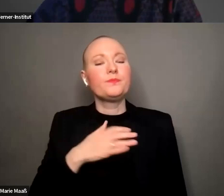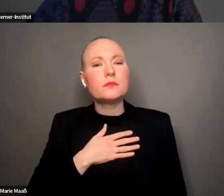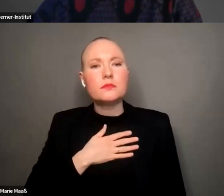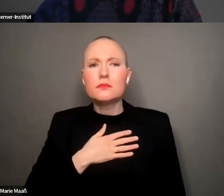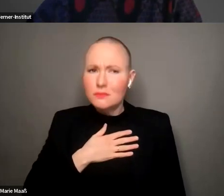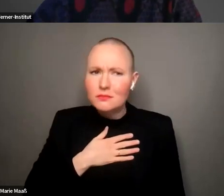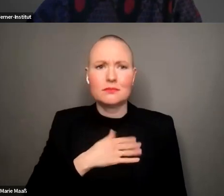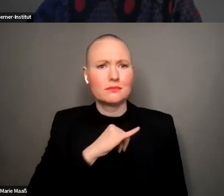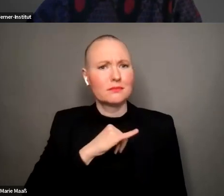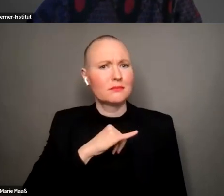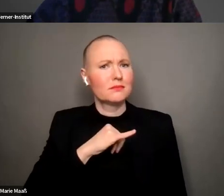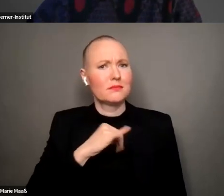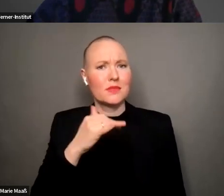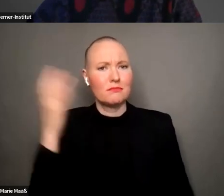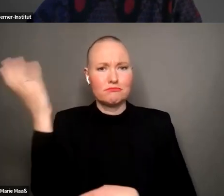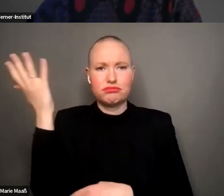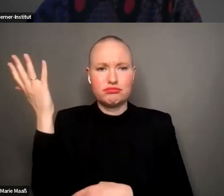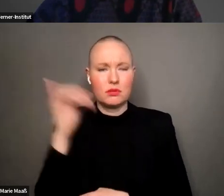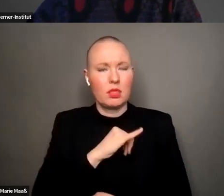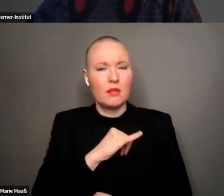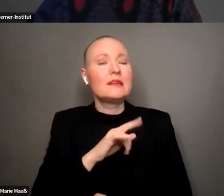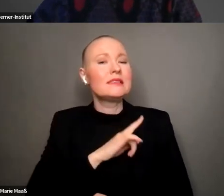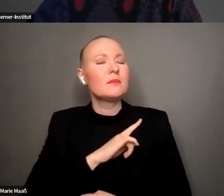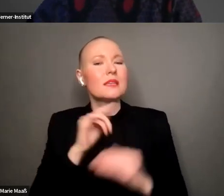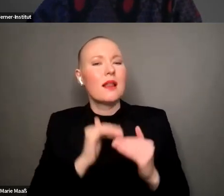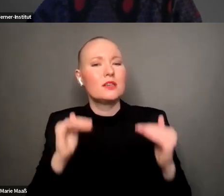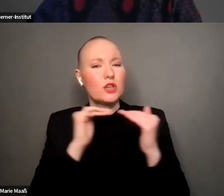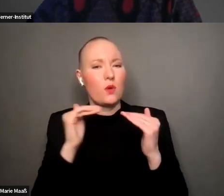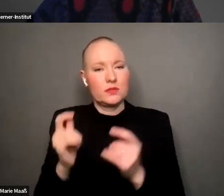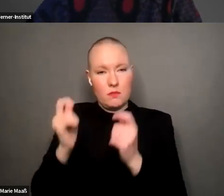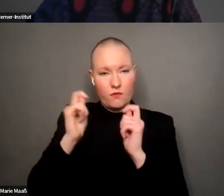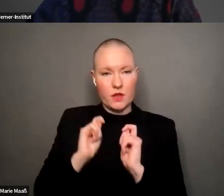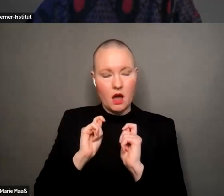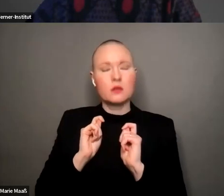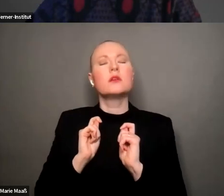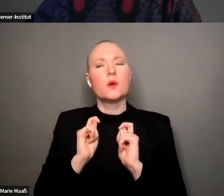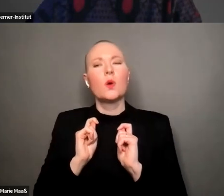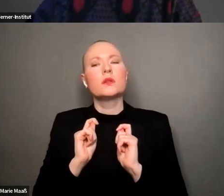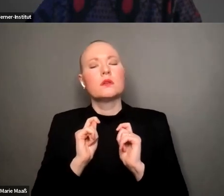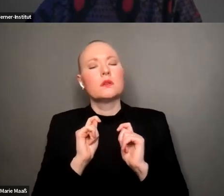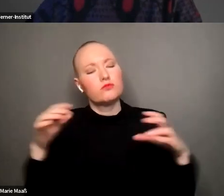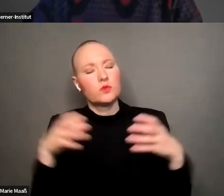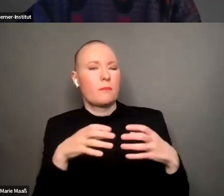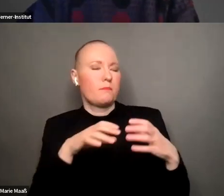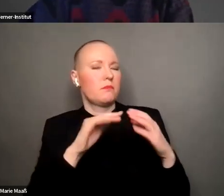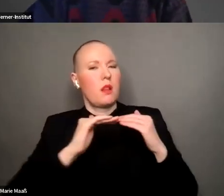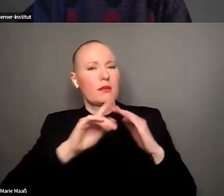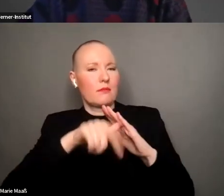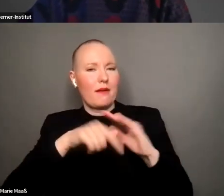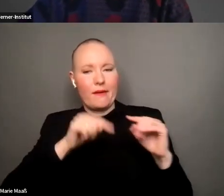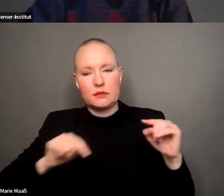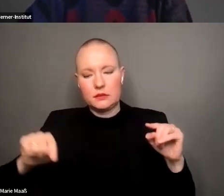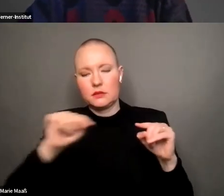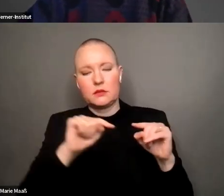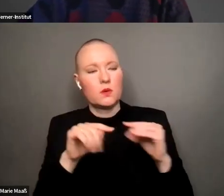vortrag ich bin gleichstellungsbeauftragte und mit kollegien aus dem landkreis beschäftigen wir uns gerade so damit